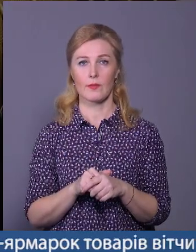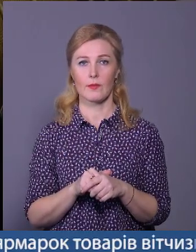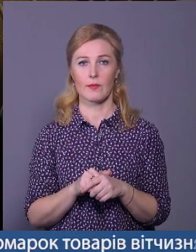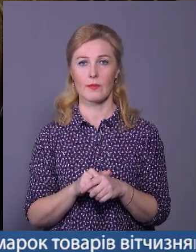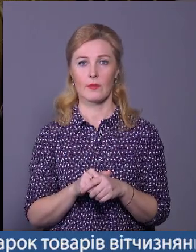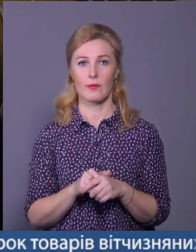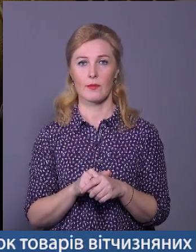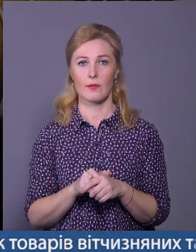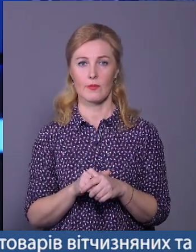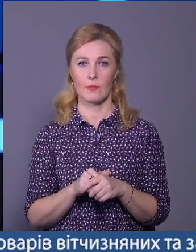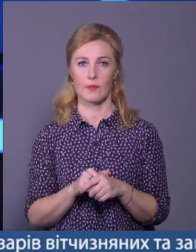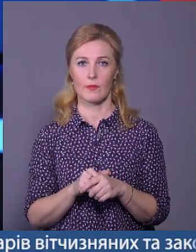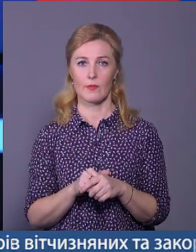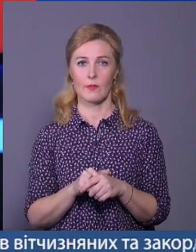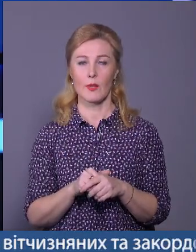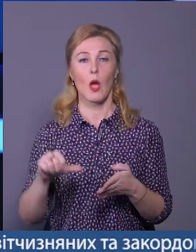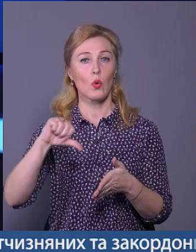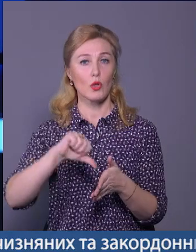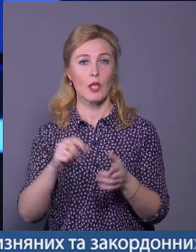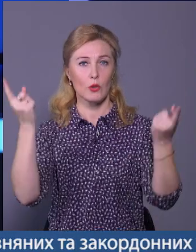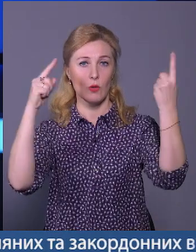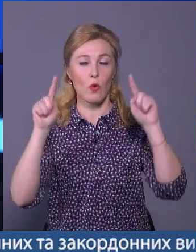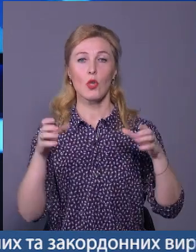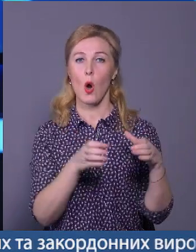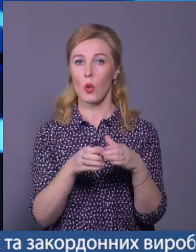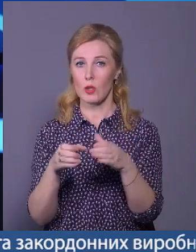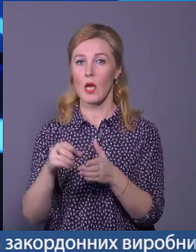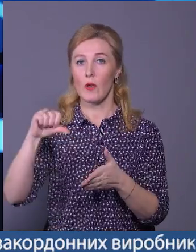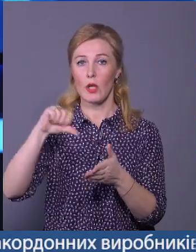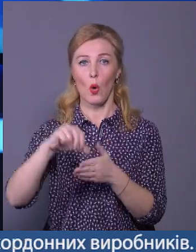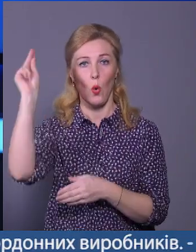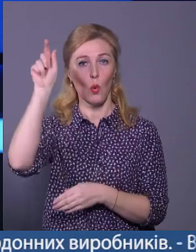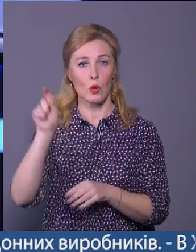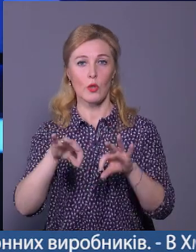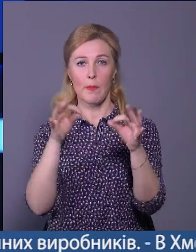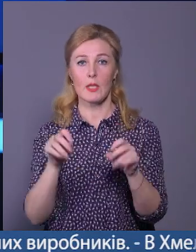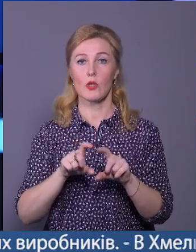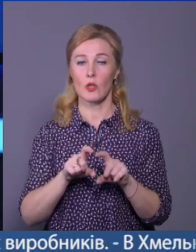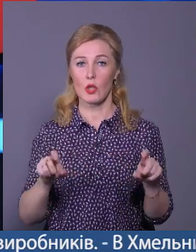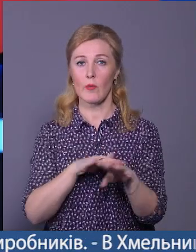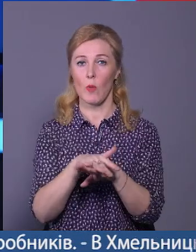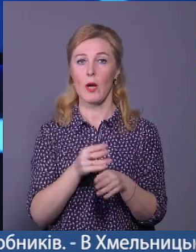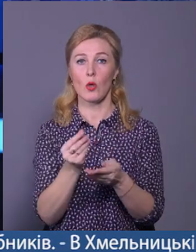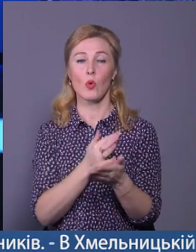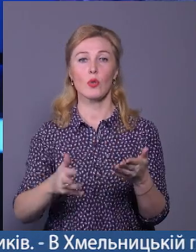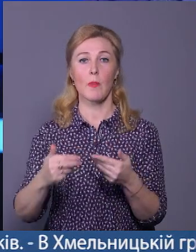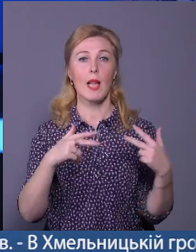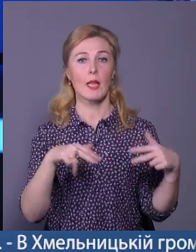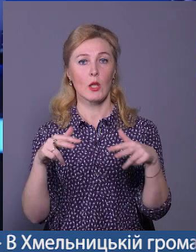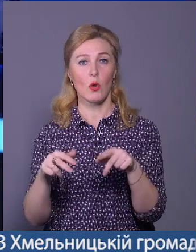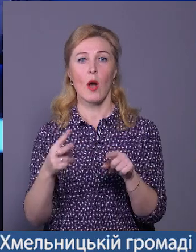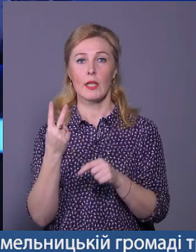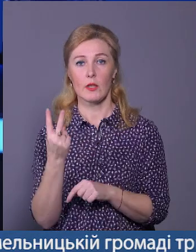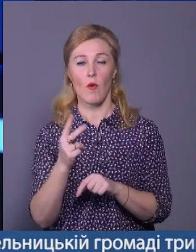Лиховський – Новини міста. Учасники творчих колективів та учні мистецьких шкіл громади збирають гроші на дрон та два